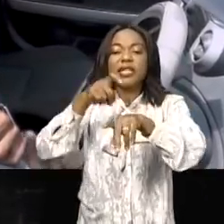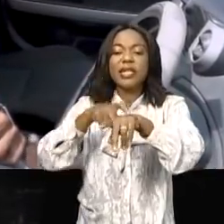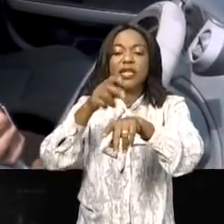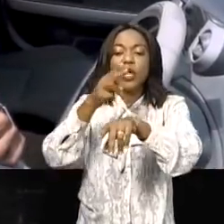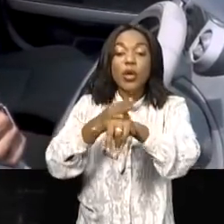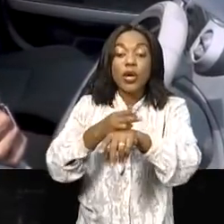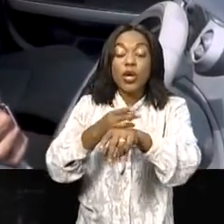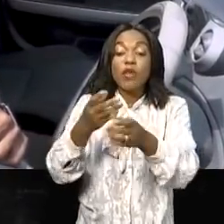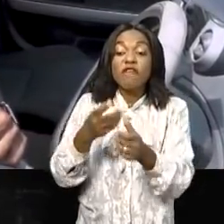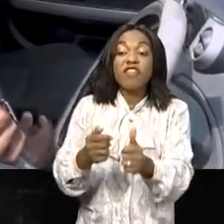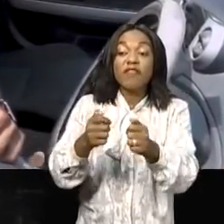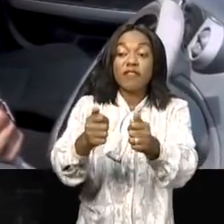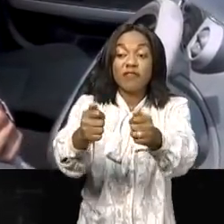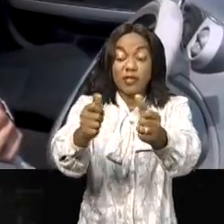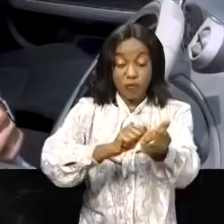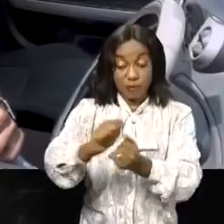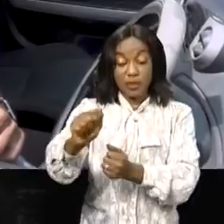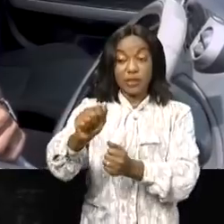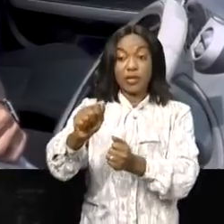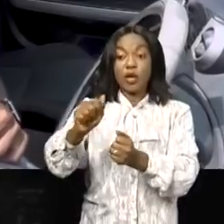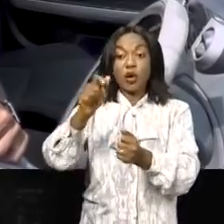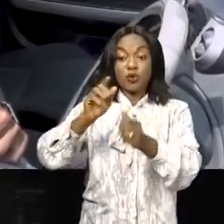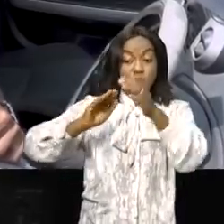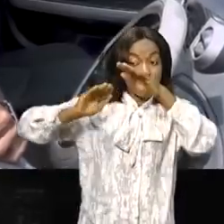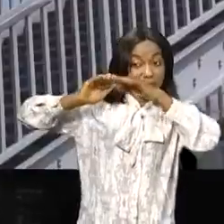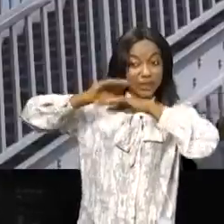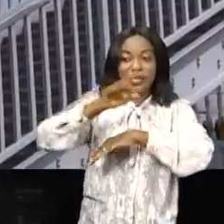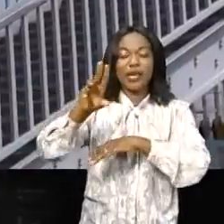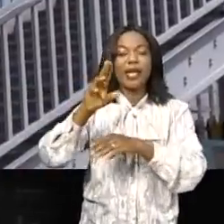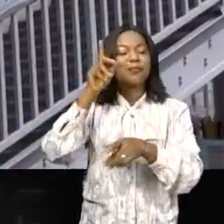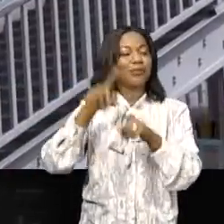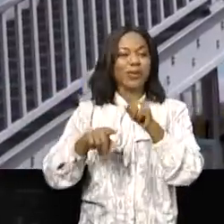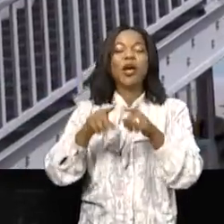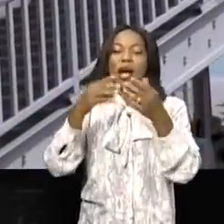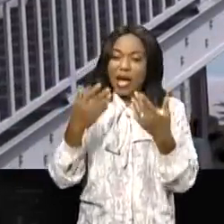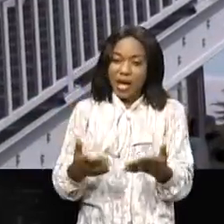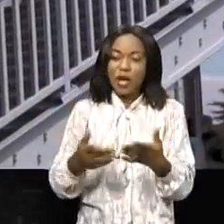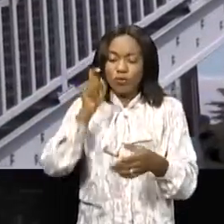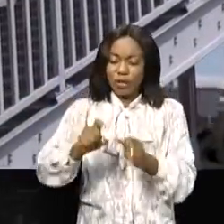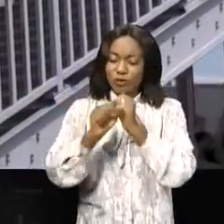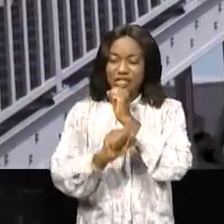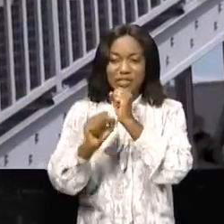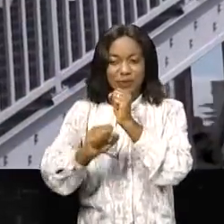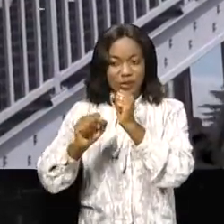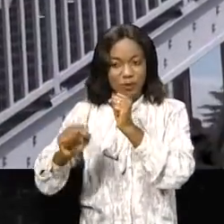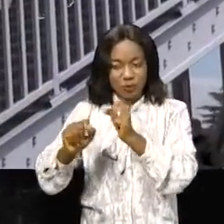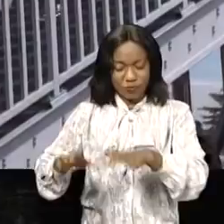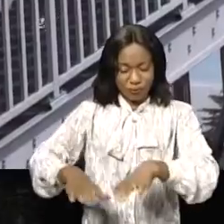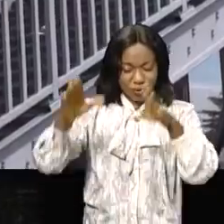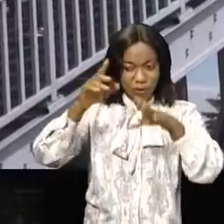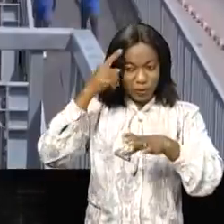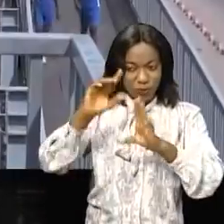précipités de traverser sur les chaussées au lieu de prendre des passerelles. A priori, une sensibilisation de la masse s'avère